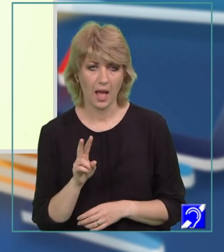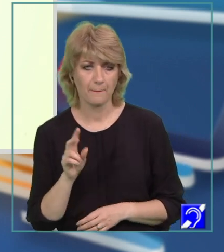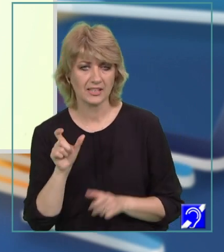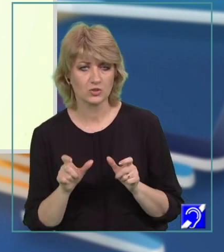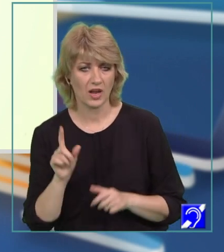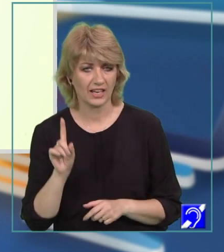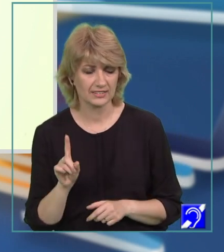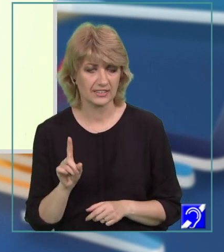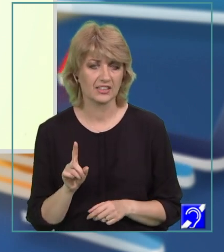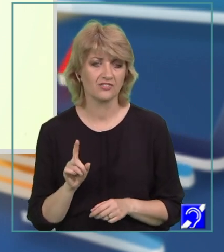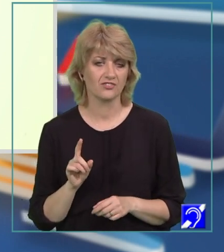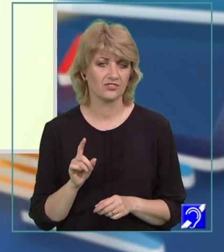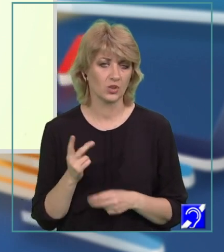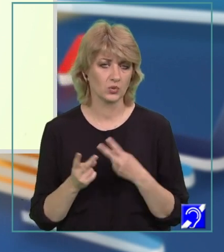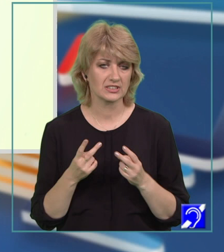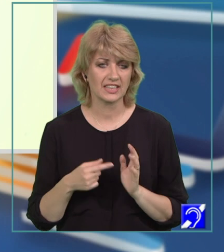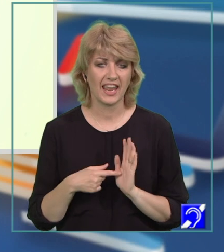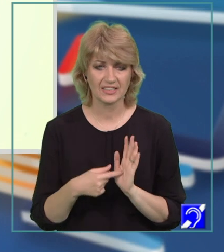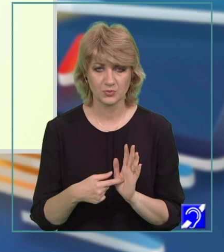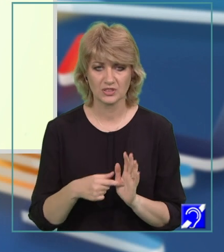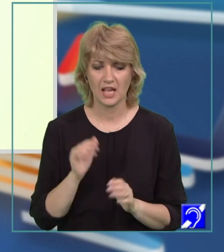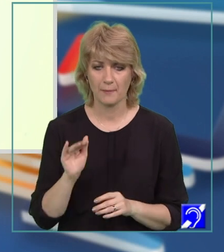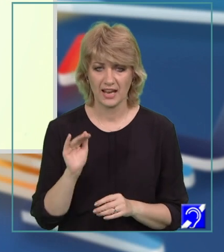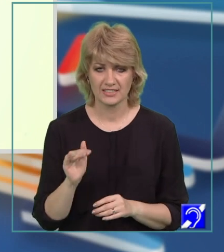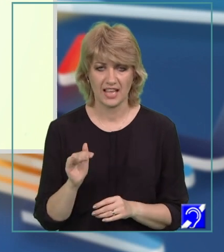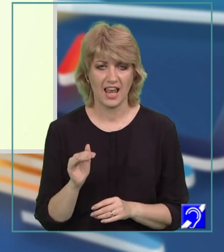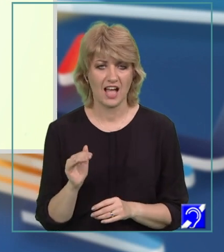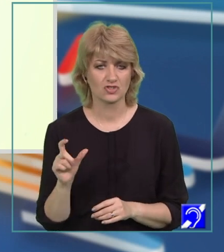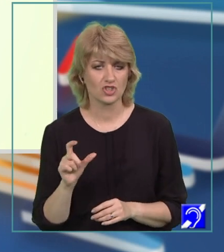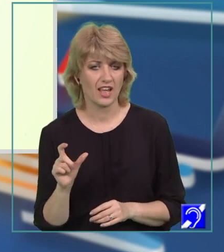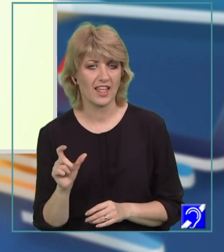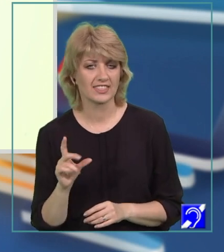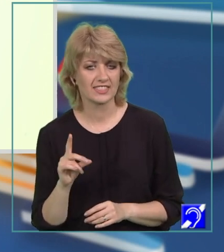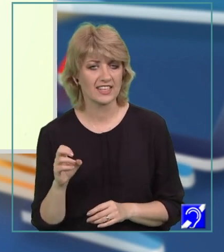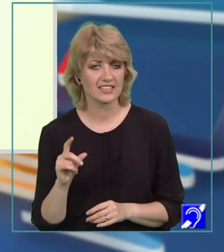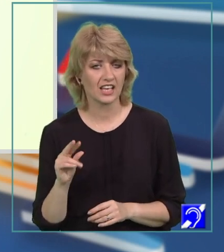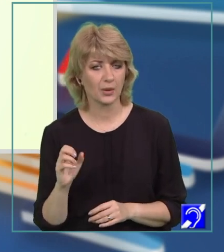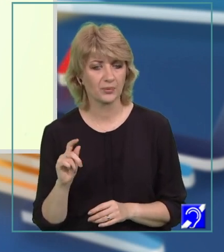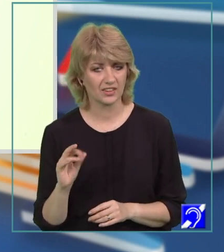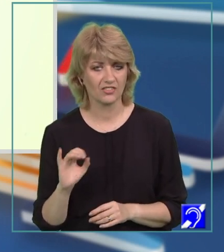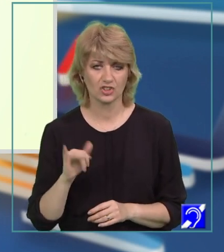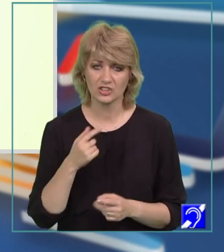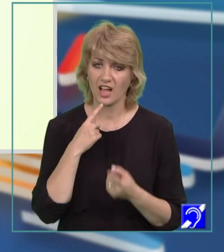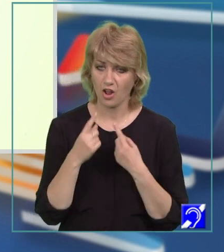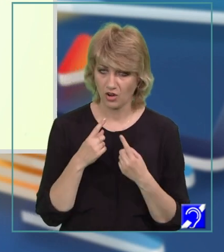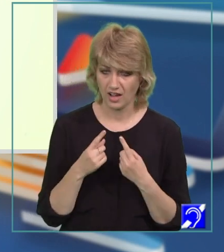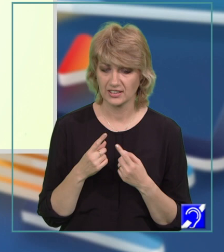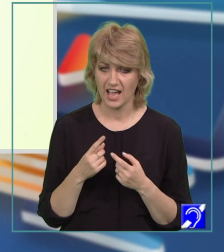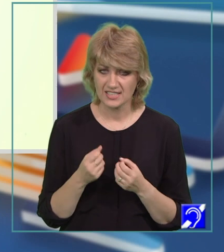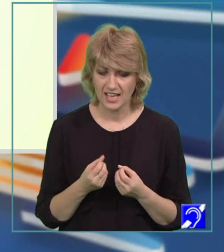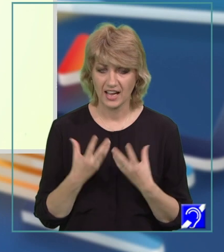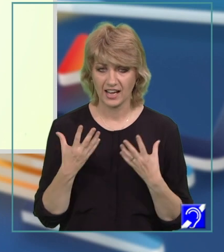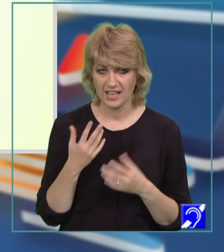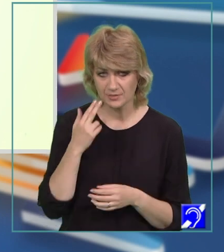utilizate în expunere. Se apelează la secvențe descriptive și dialogate, da, pentru a crea prin